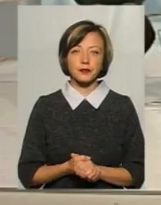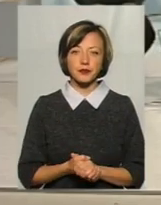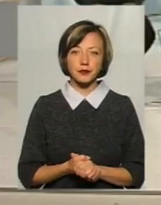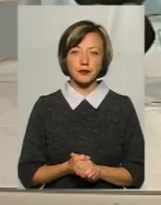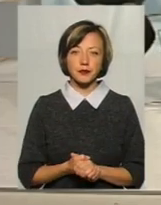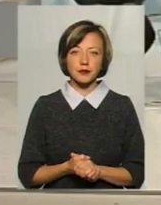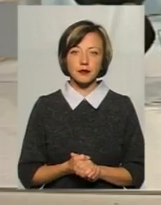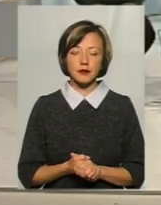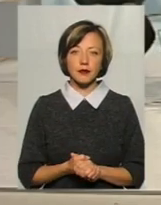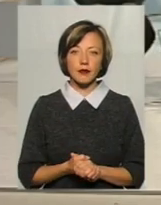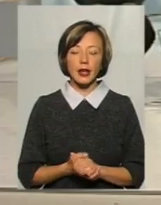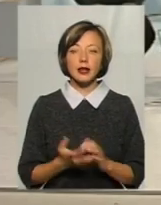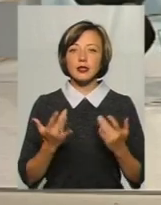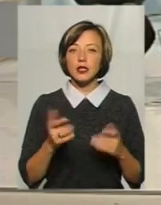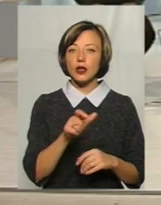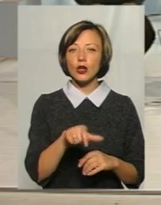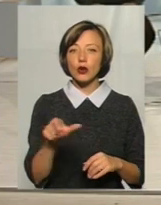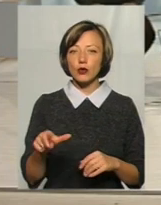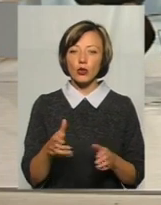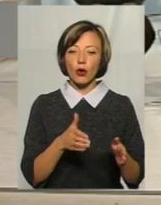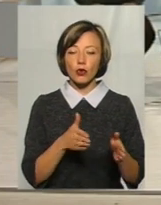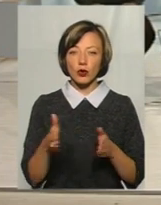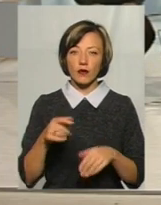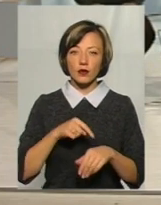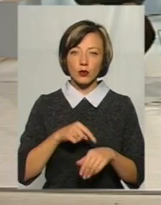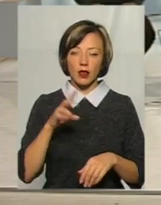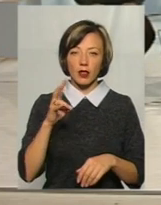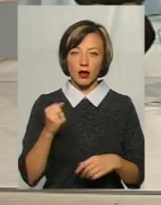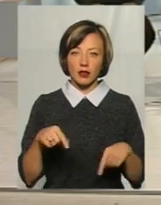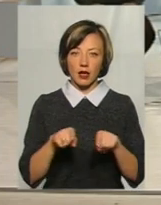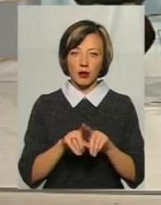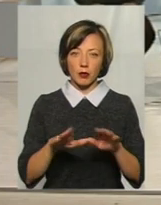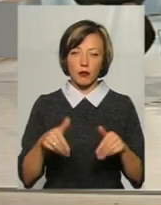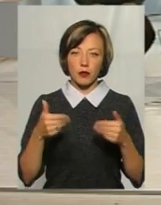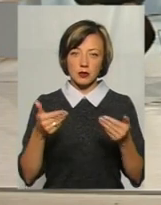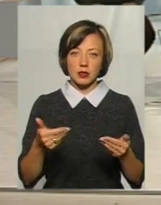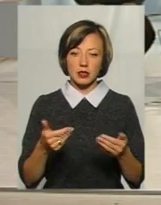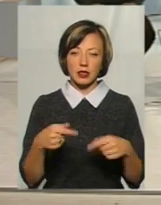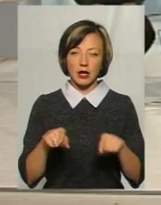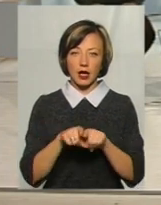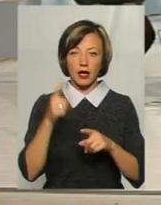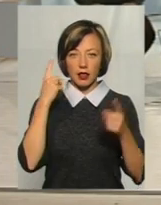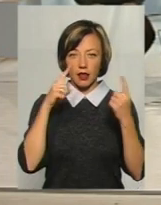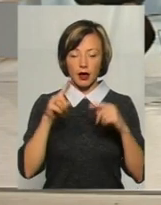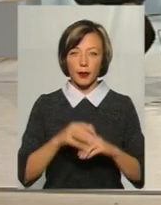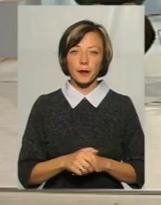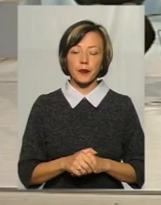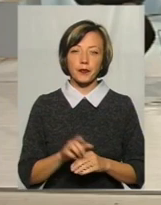Наскільки люди готові відгукуються на такі пропозиції, на такі ідеї? Знаєте,